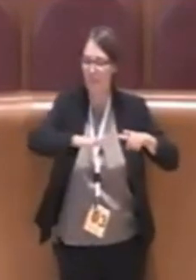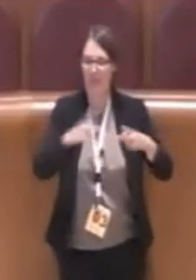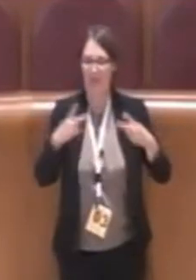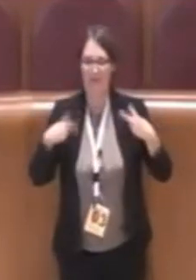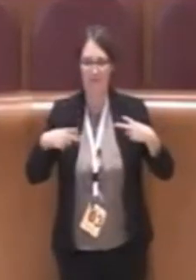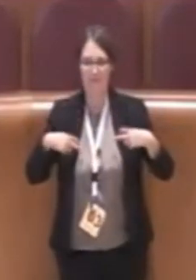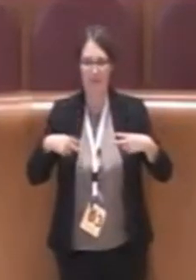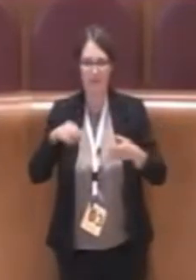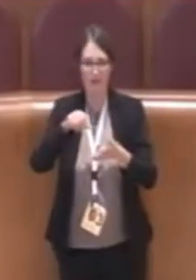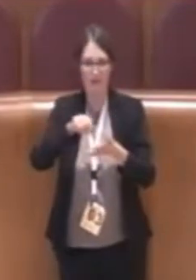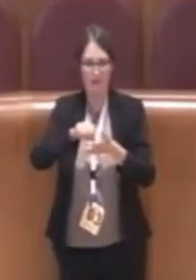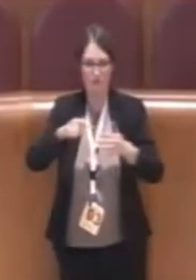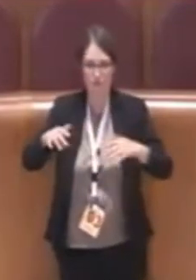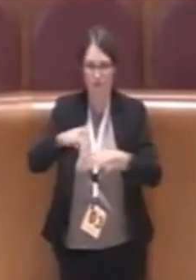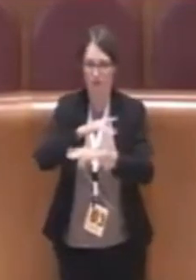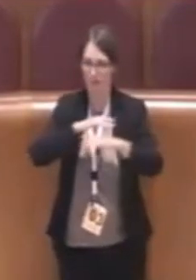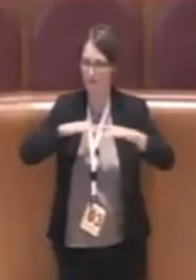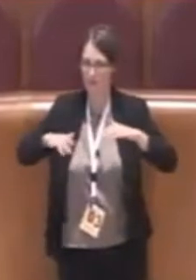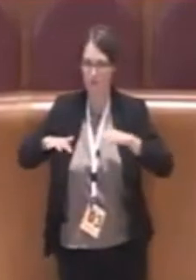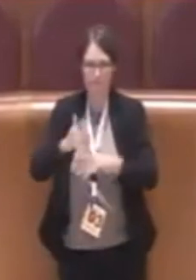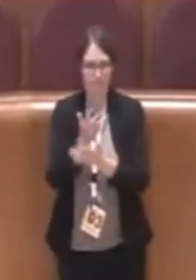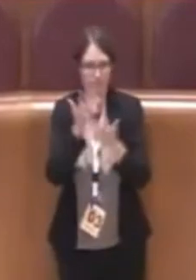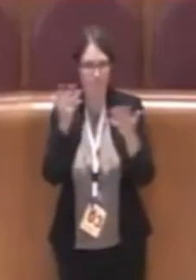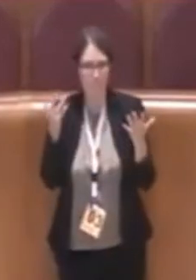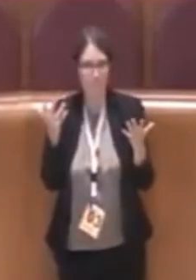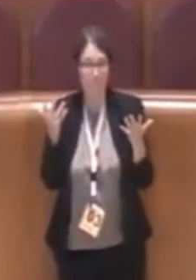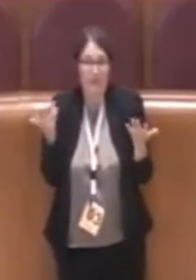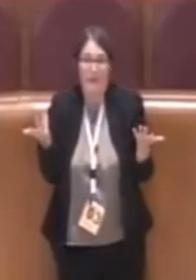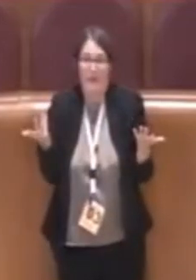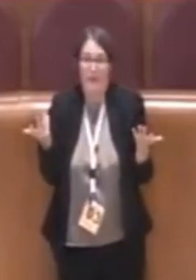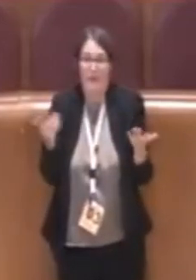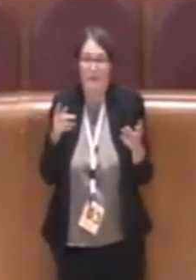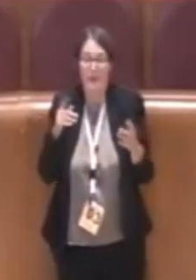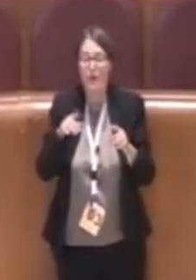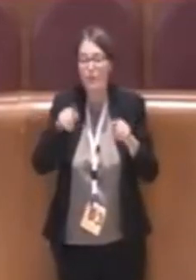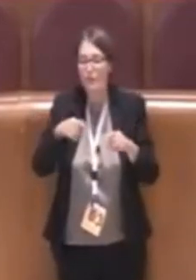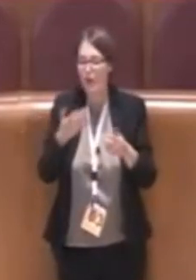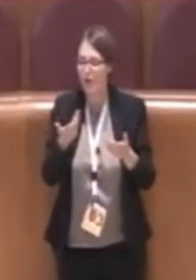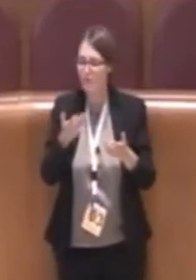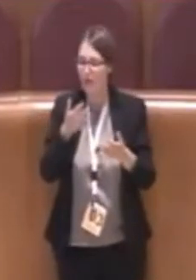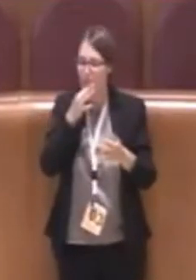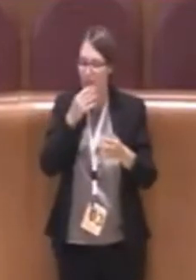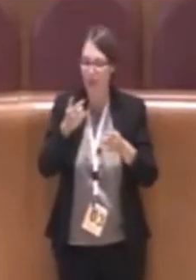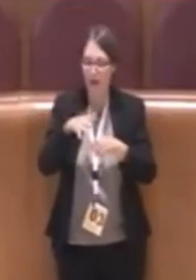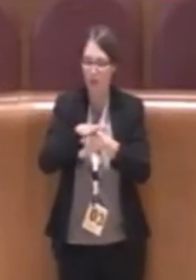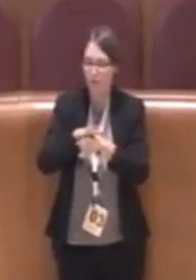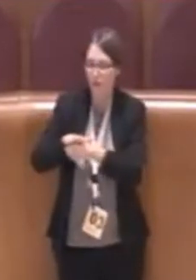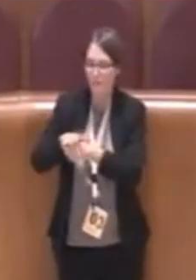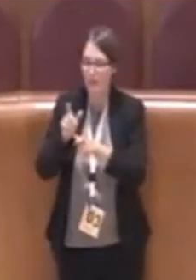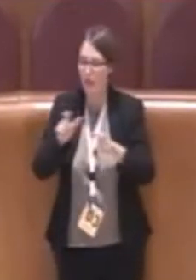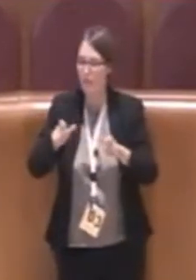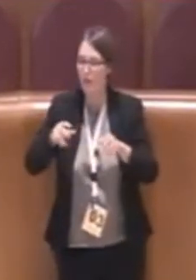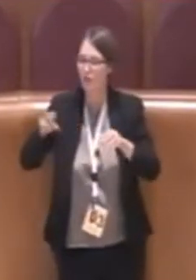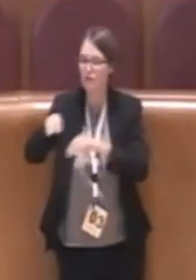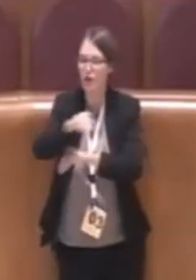anche la dislocazione dei vari nuclei all'interno della città, una contaminazione, una sorta di